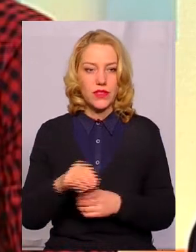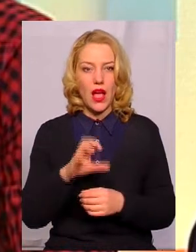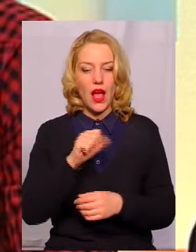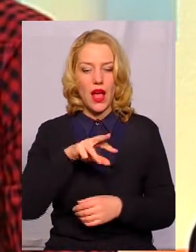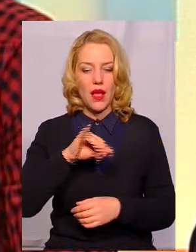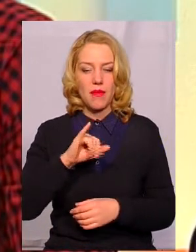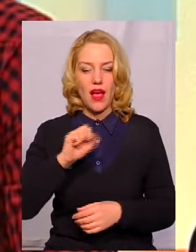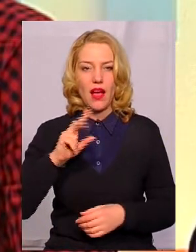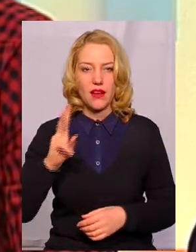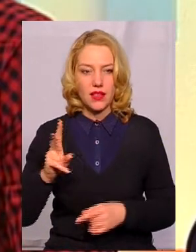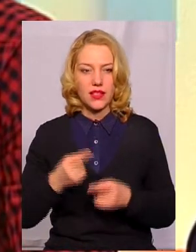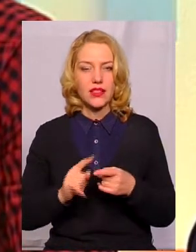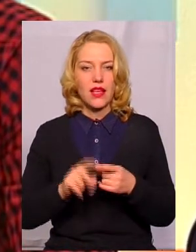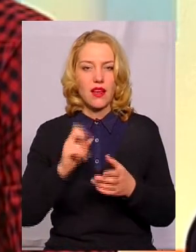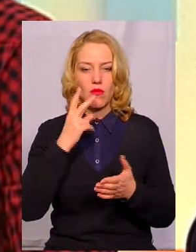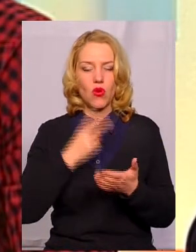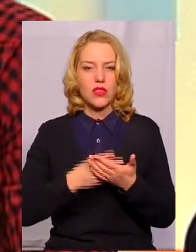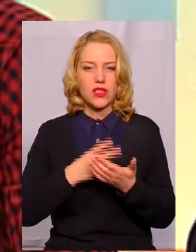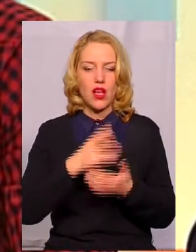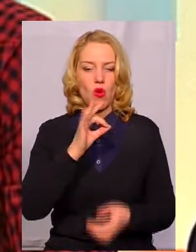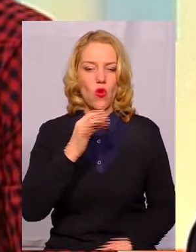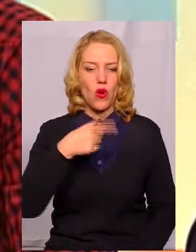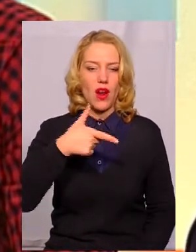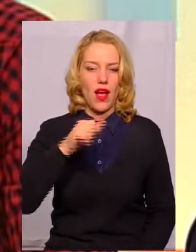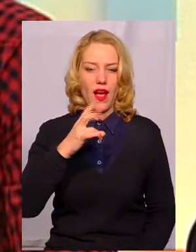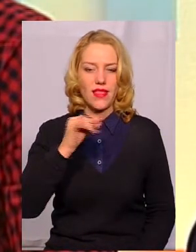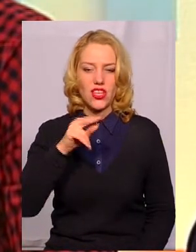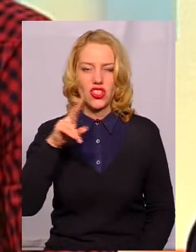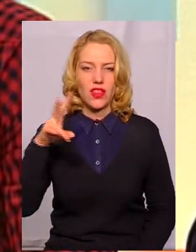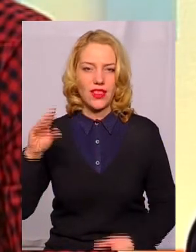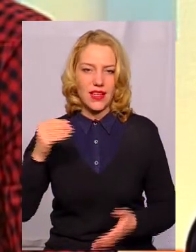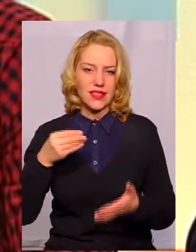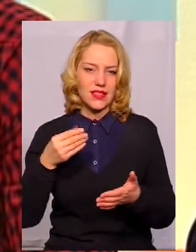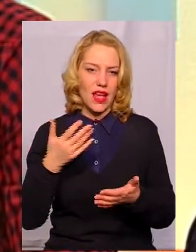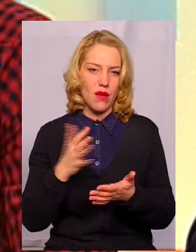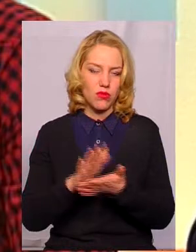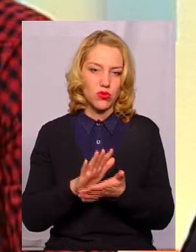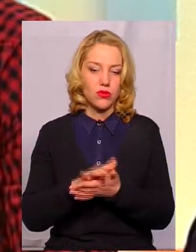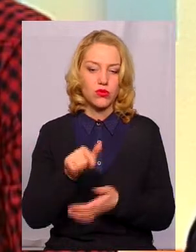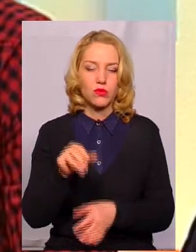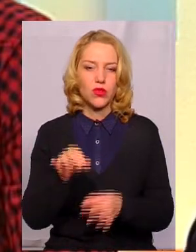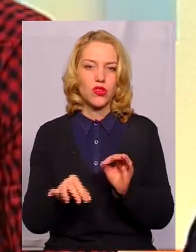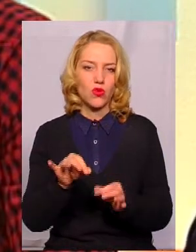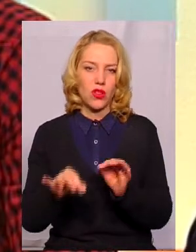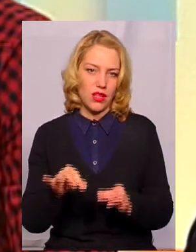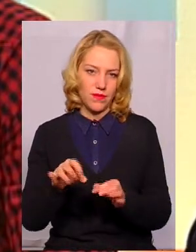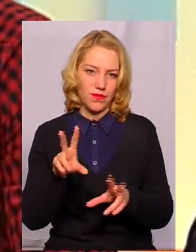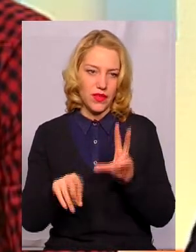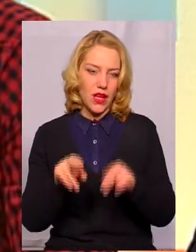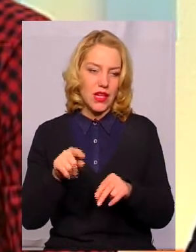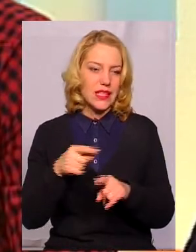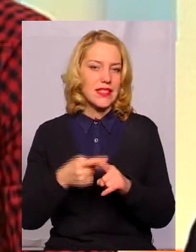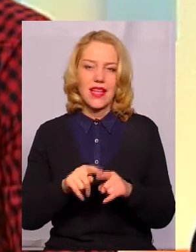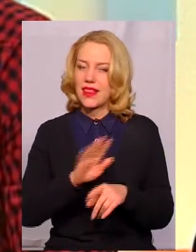що ам'як. Ам'як може бути цей показник органічного забруднення. А тут є природний фоновий показник. Тобто, це не є